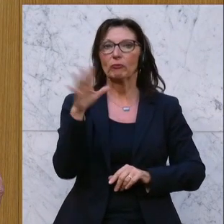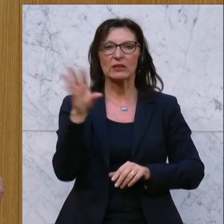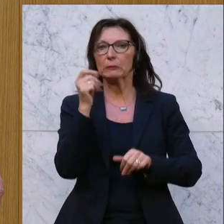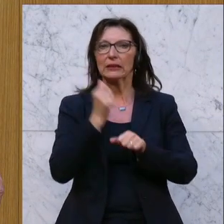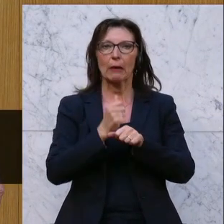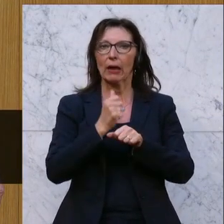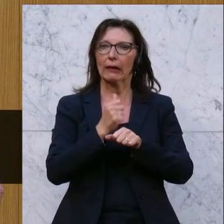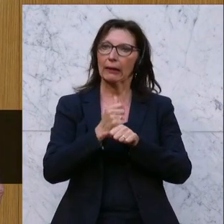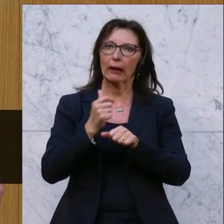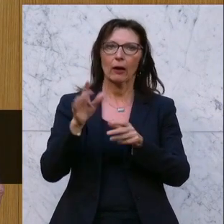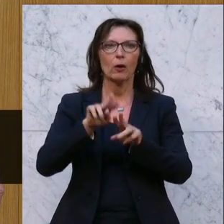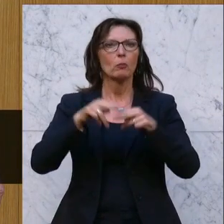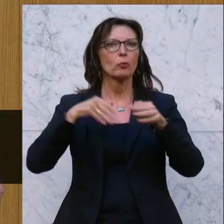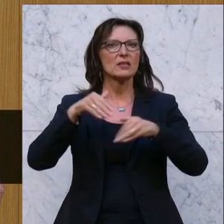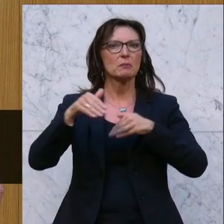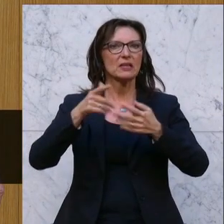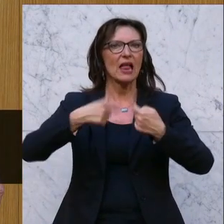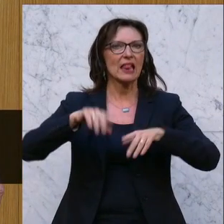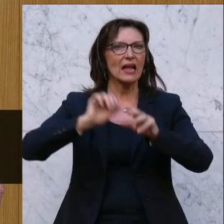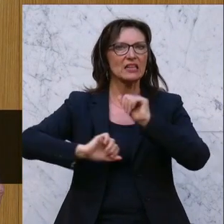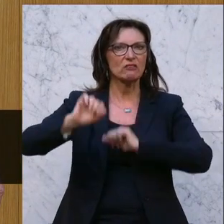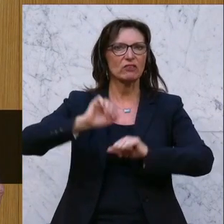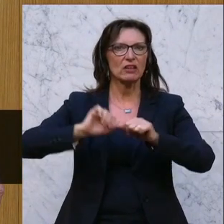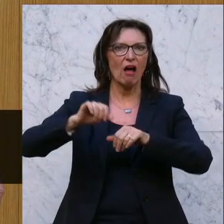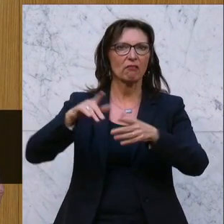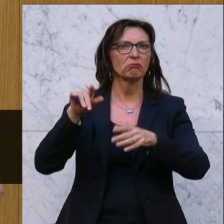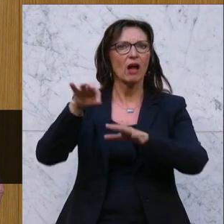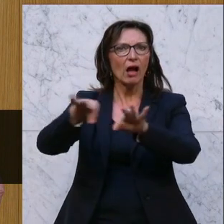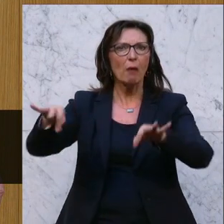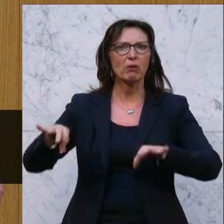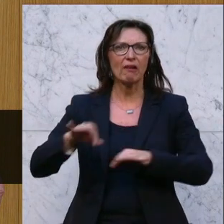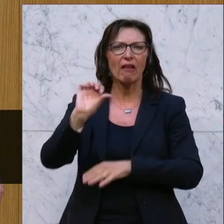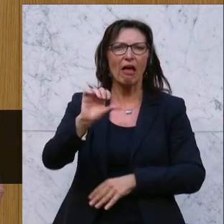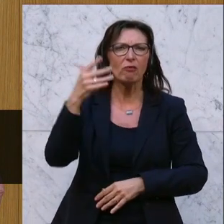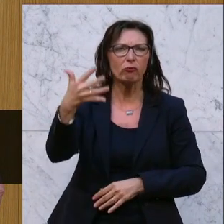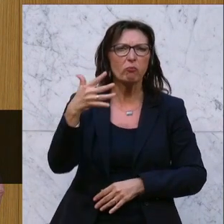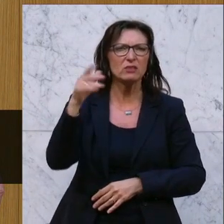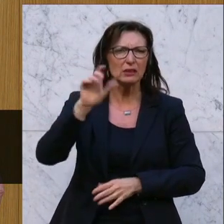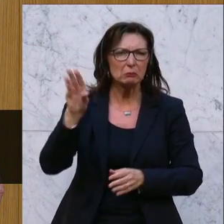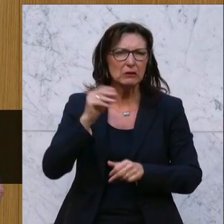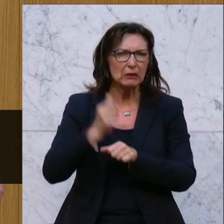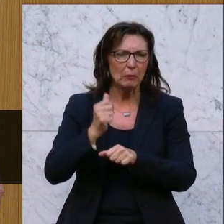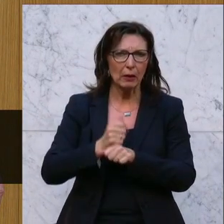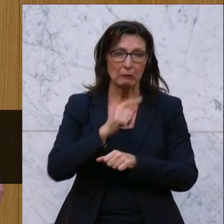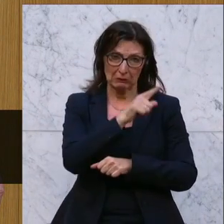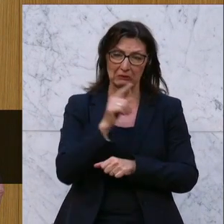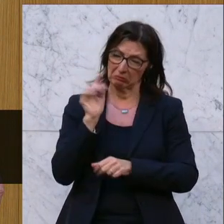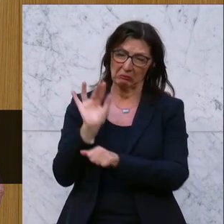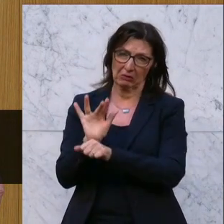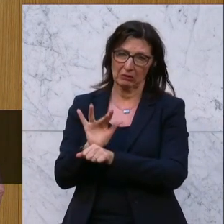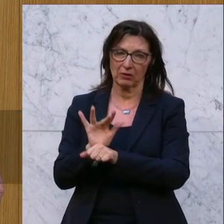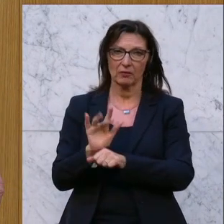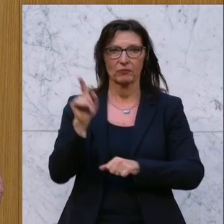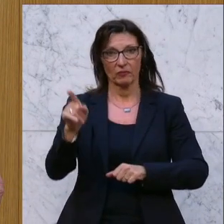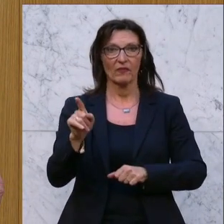Kabinett des Bundesministeriums für Landesverteidigung kritisierte. Tatsächlich sind im Kabinett von Bundesministerin Claudia